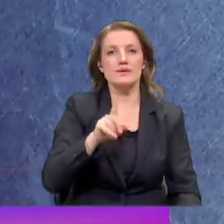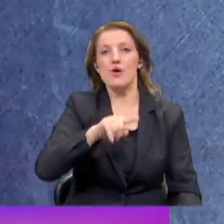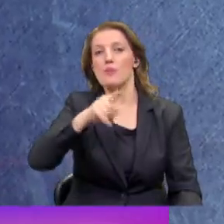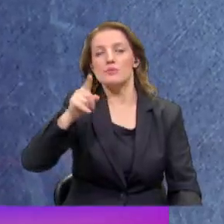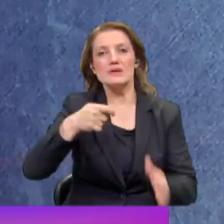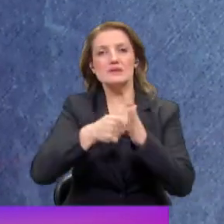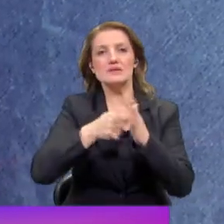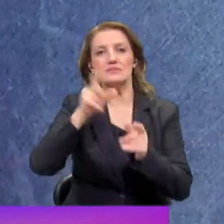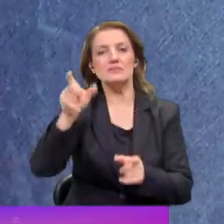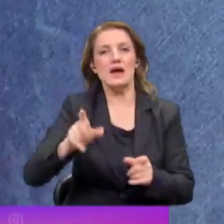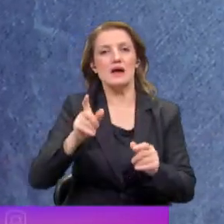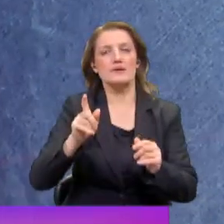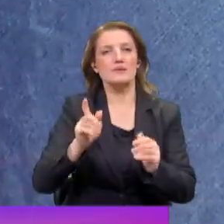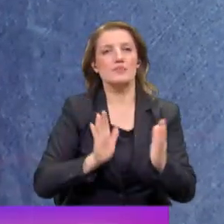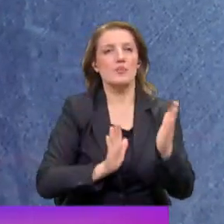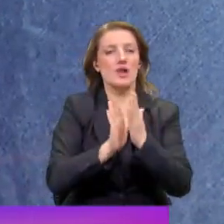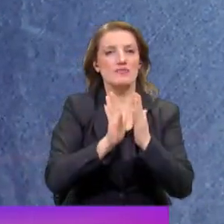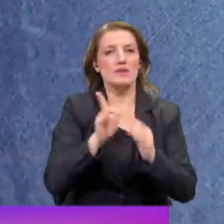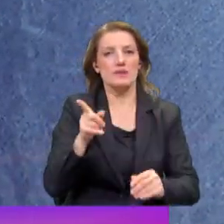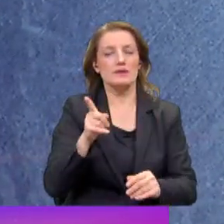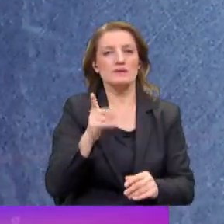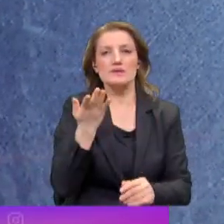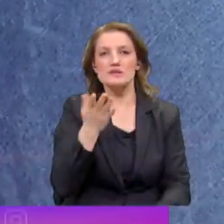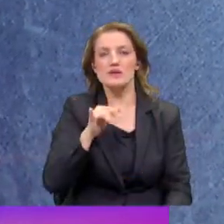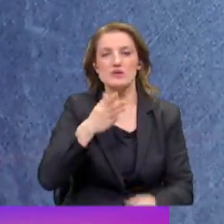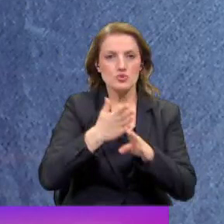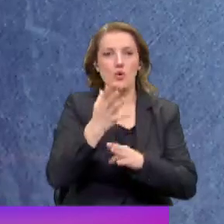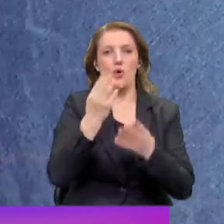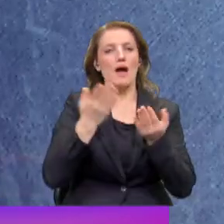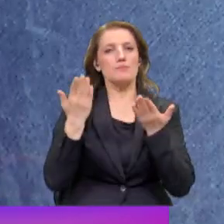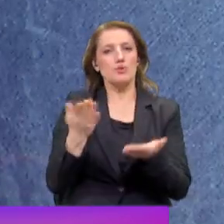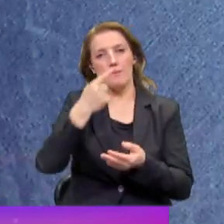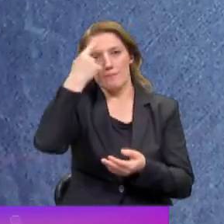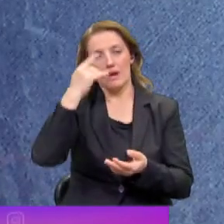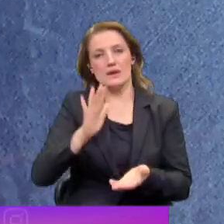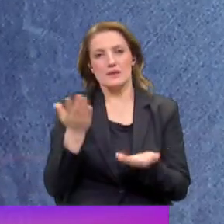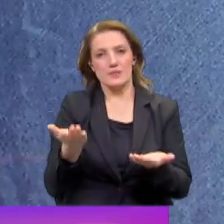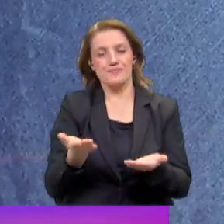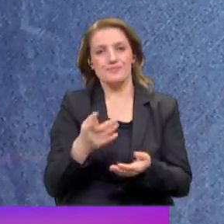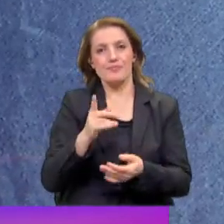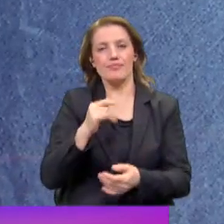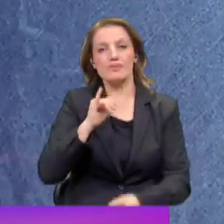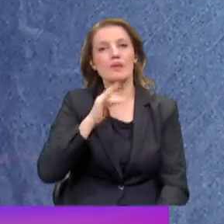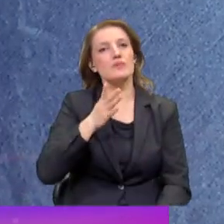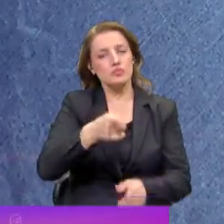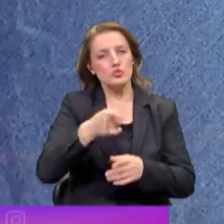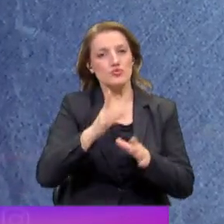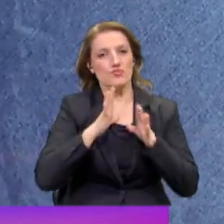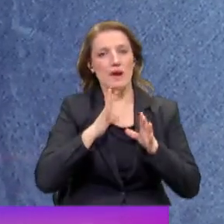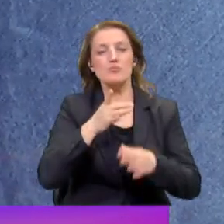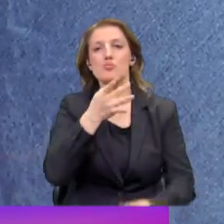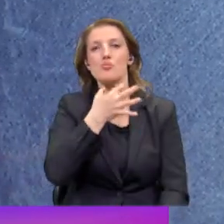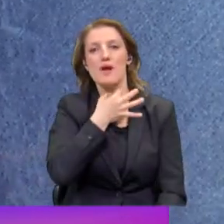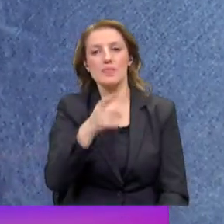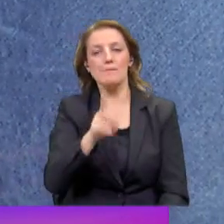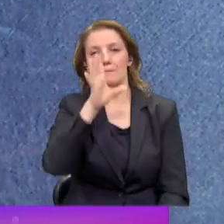isimler iktidar cephesi onlar nasıl bir yaklaşım sergiler? Doğru olan da bu belki de yani bir iddia var bu iddianın muhatabı